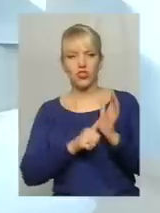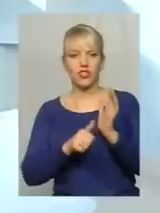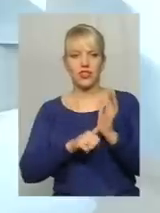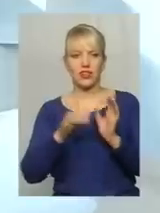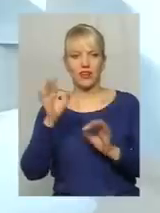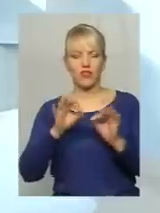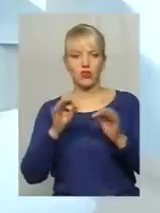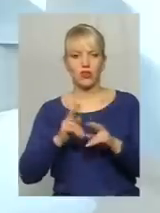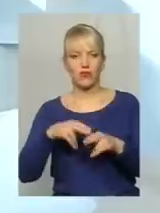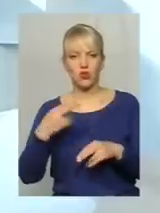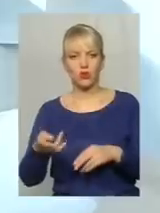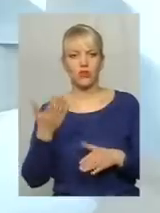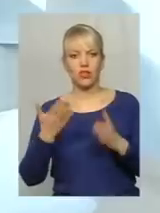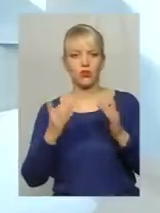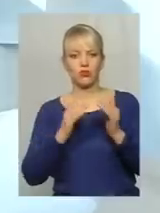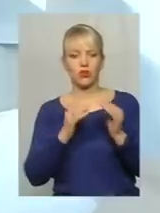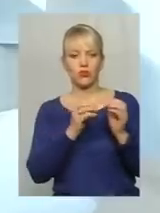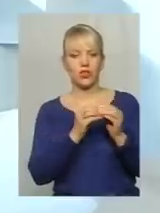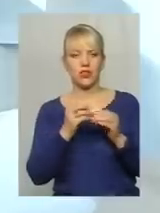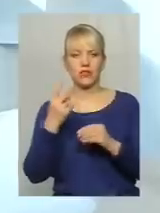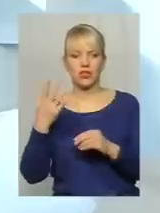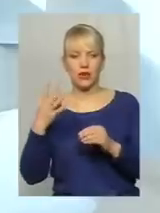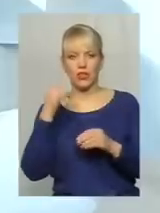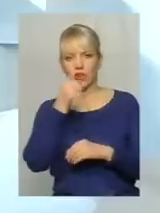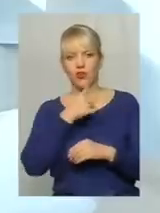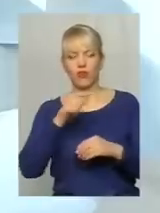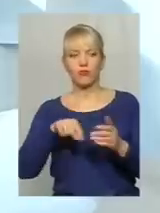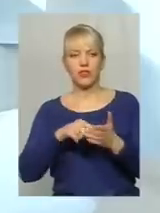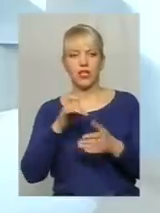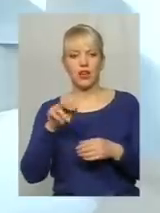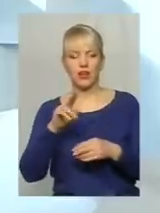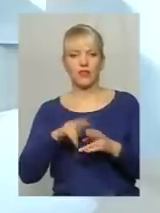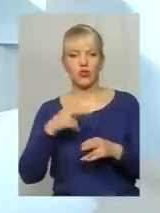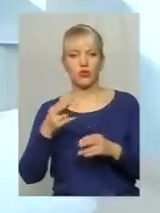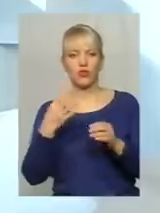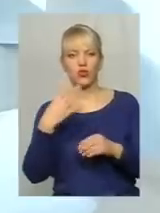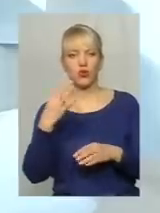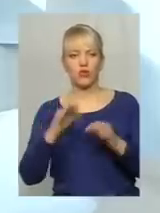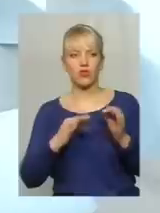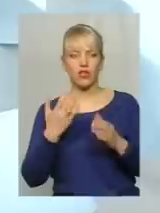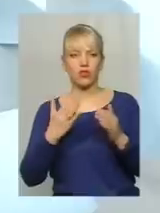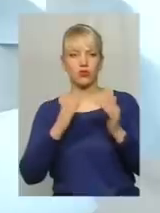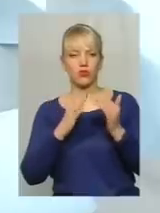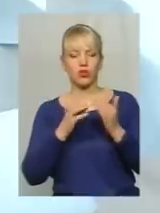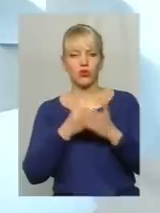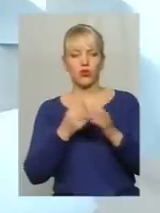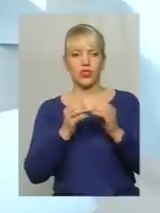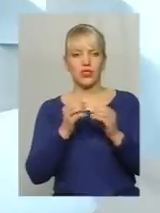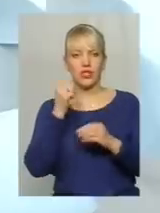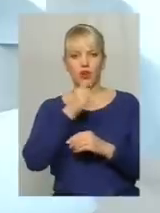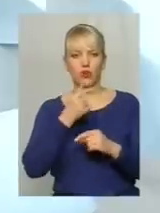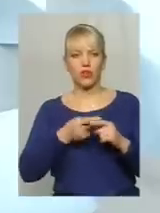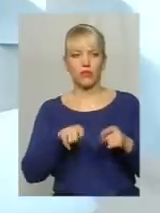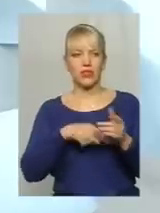відшкодовує. Якщо будинку 10-25 років, міська рада відшкодовує 40%. Якщо будинок до 10 років, то